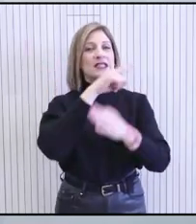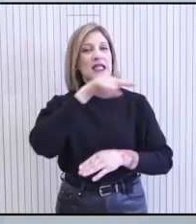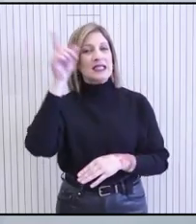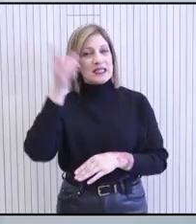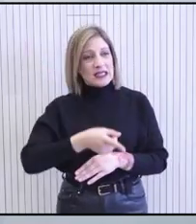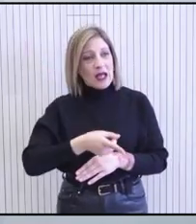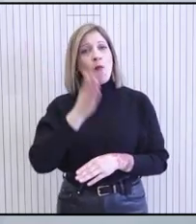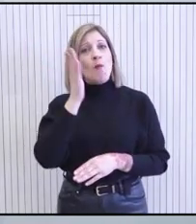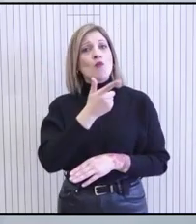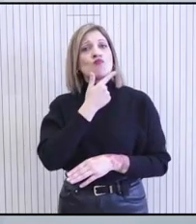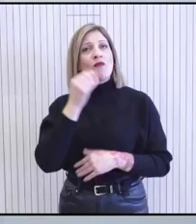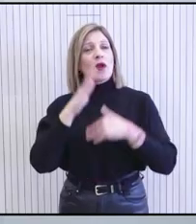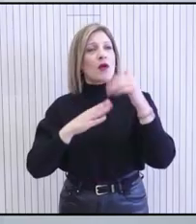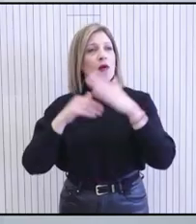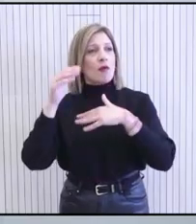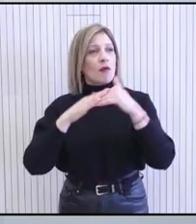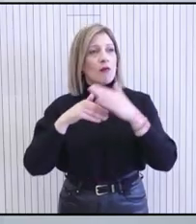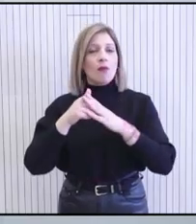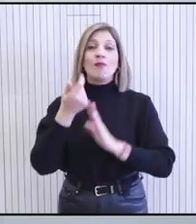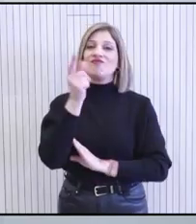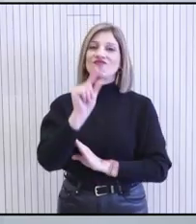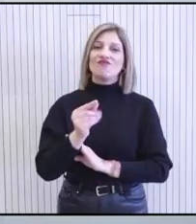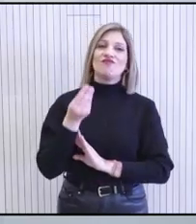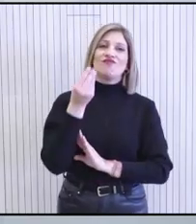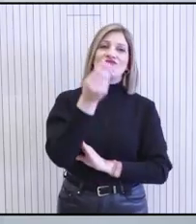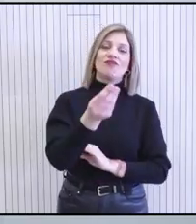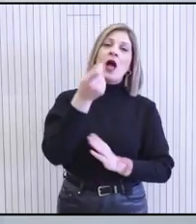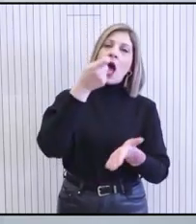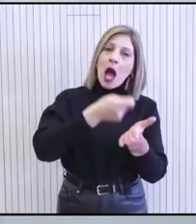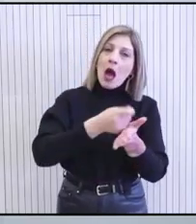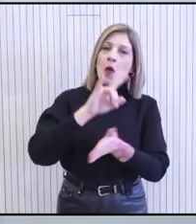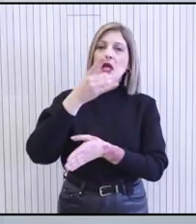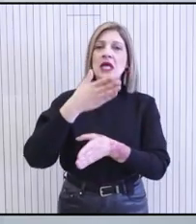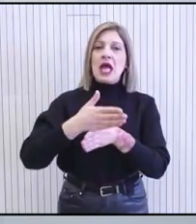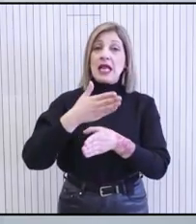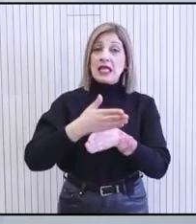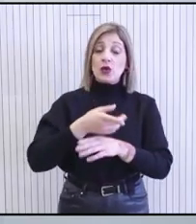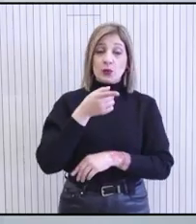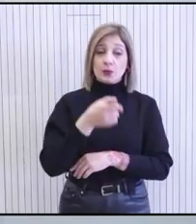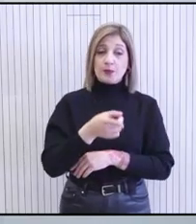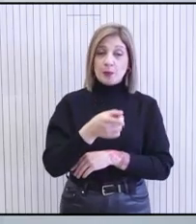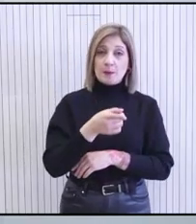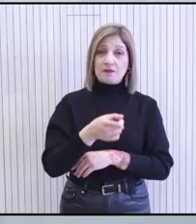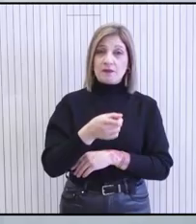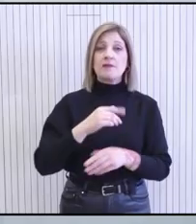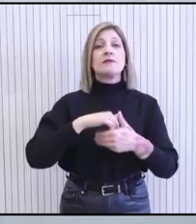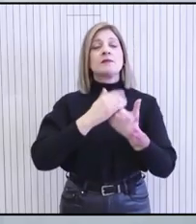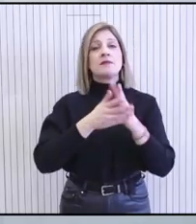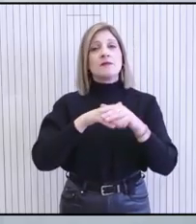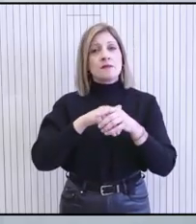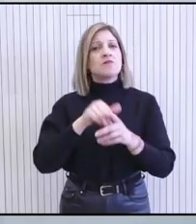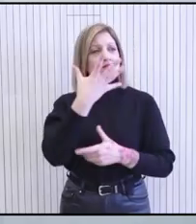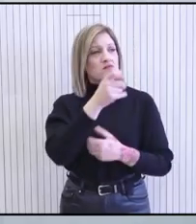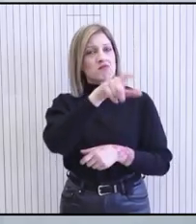οικιστικό απόθεμα και να διατεθεί σε προσιτή τιμής αγοράς ή ενικείου. Μέχρι στιγμής, το ενδιαφέρον από κατασκευαστές είναι